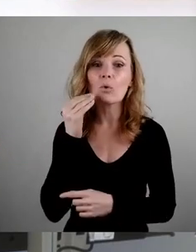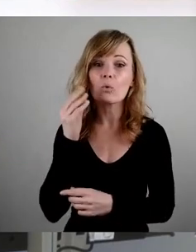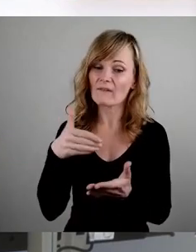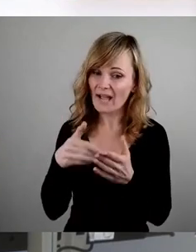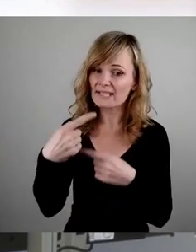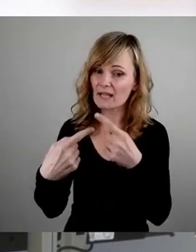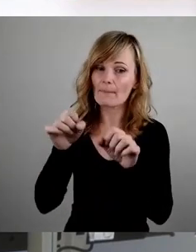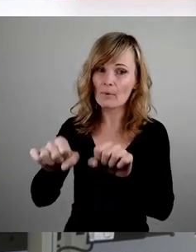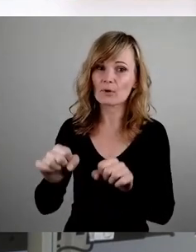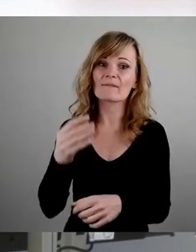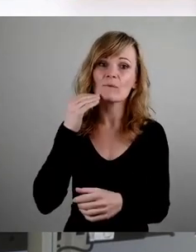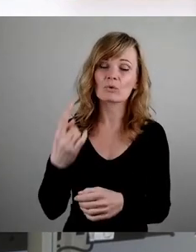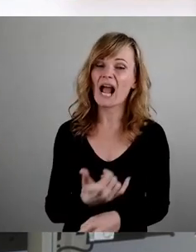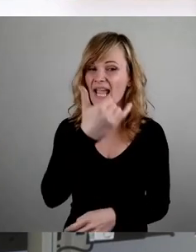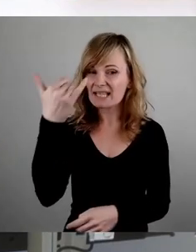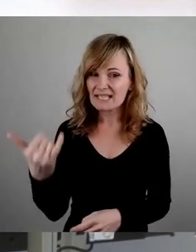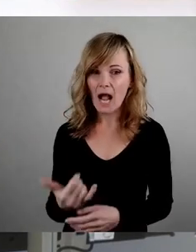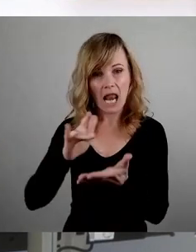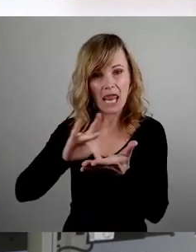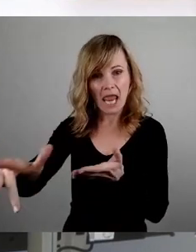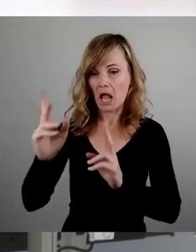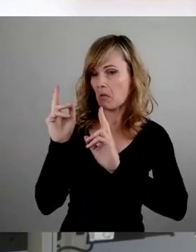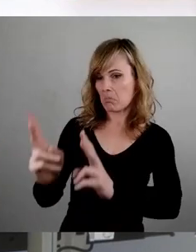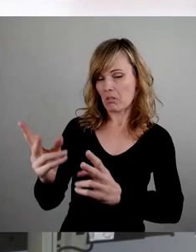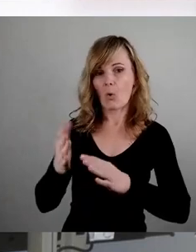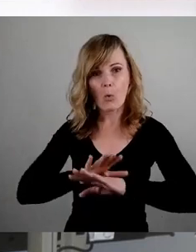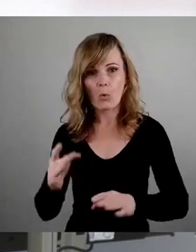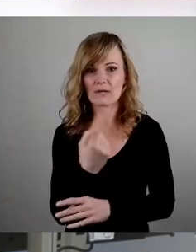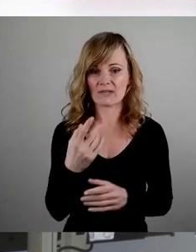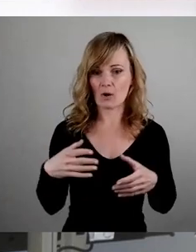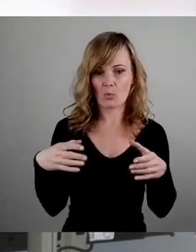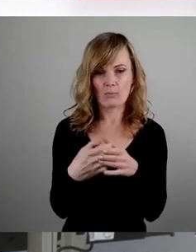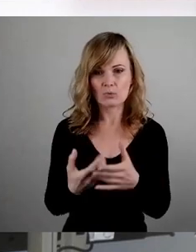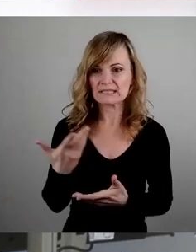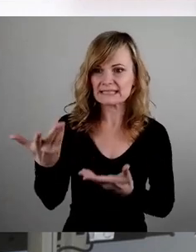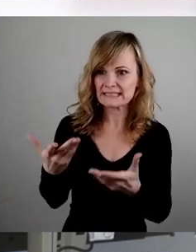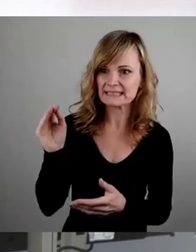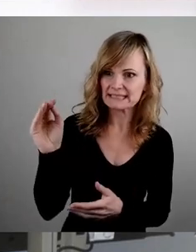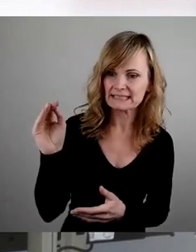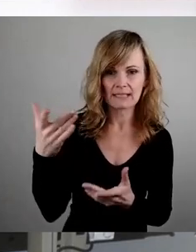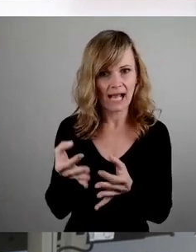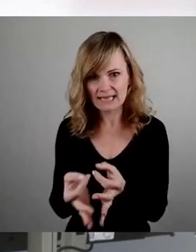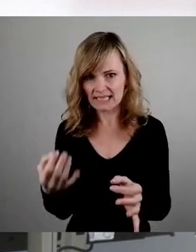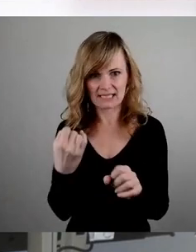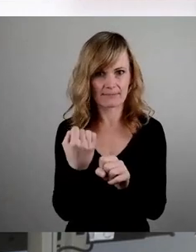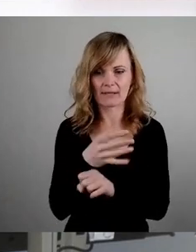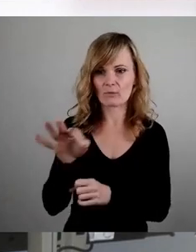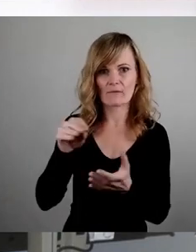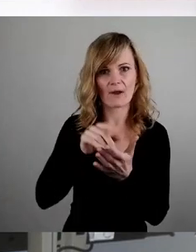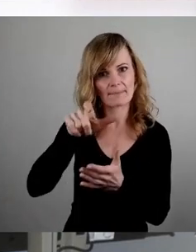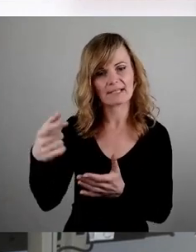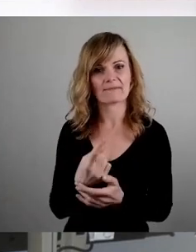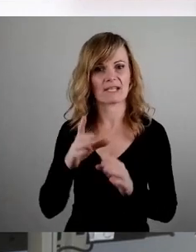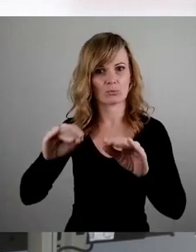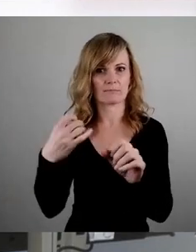ist, eine Wohnung ein ganzes Jahr leer stehen zu lassen, ohne dass wir als Kommune irgendeine Handhabe haben, diese für Vermieterinnen wieder nutzbar zu machen.